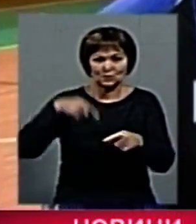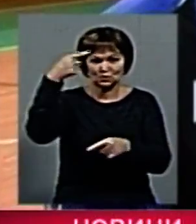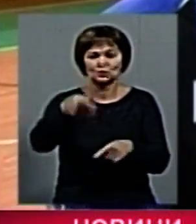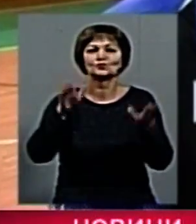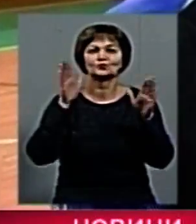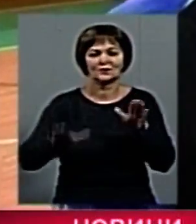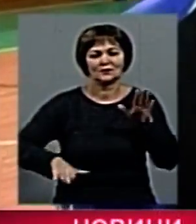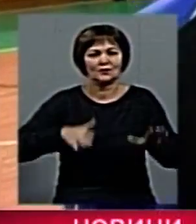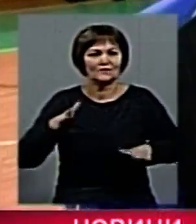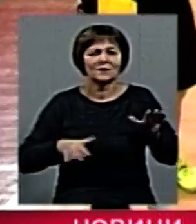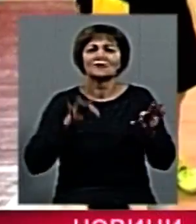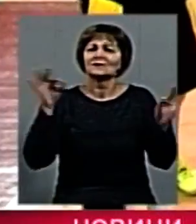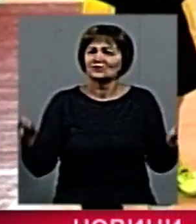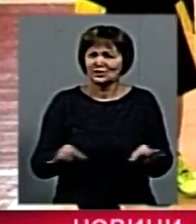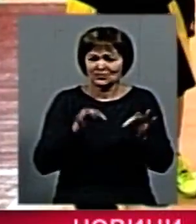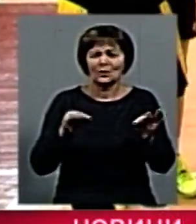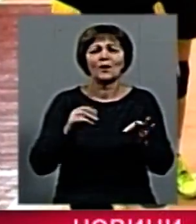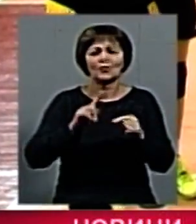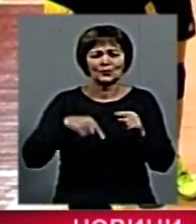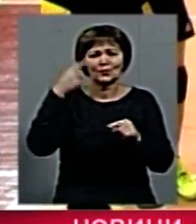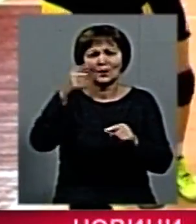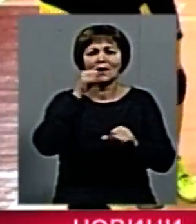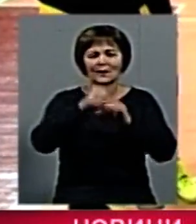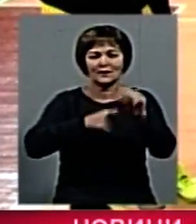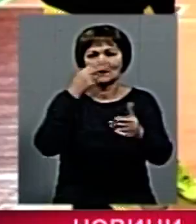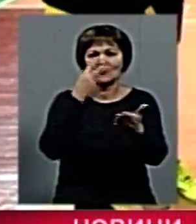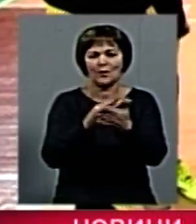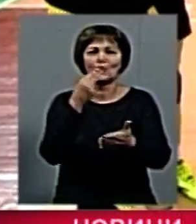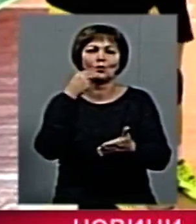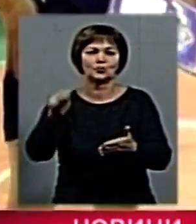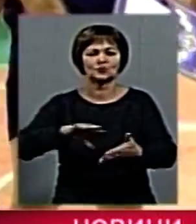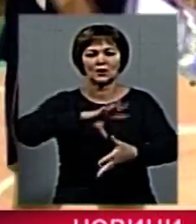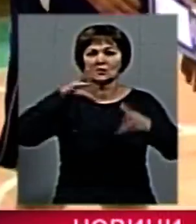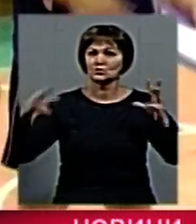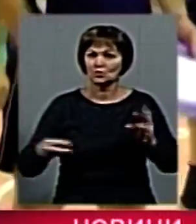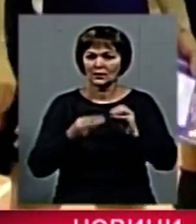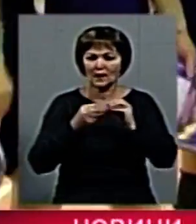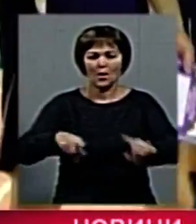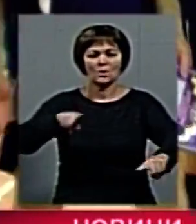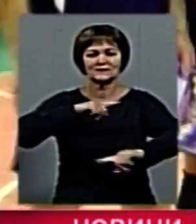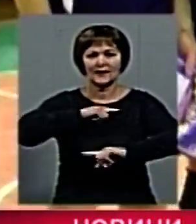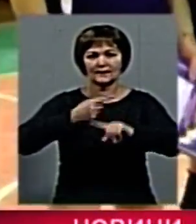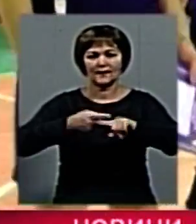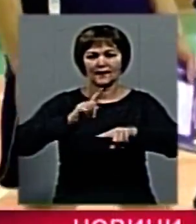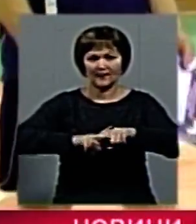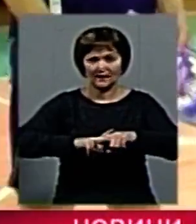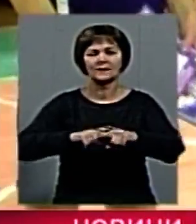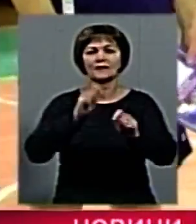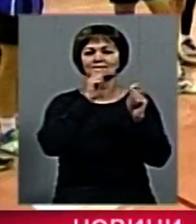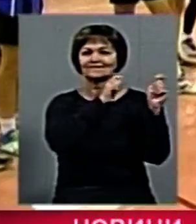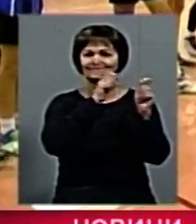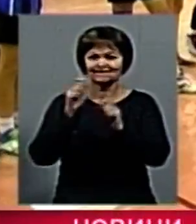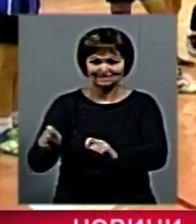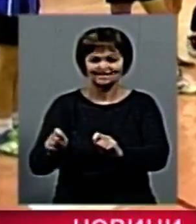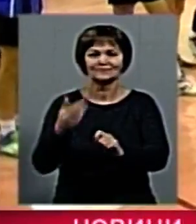будемо тренуватись. Нічого, на другий рік покажемо лучший результат. Останній комплект нагород 16-х сільських